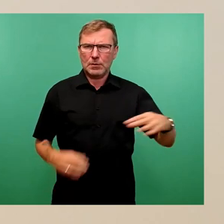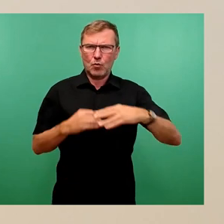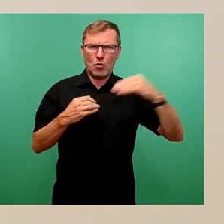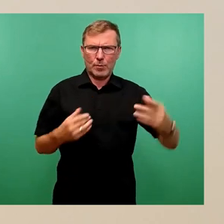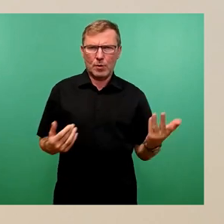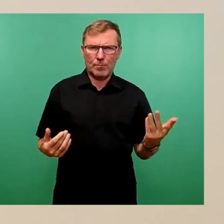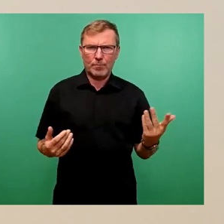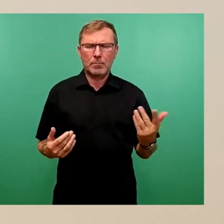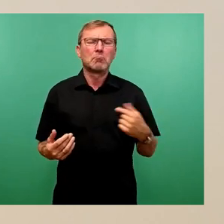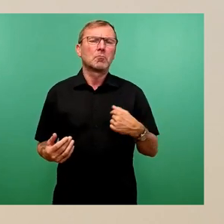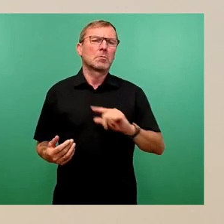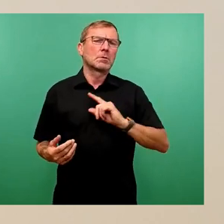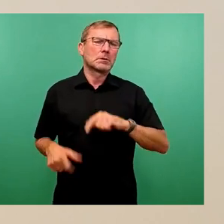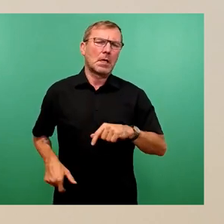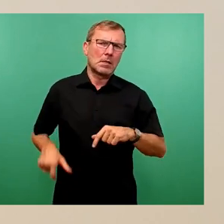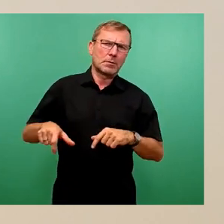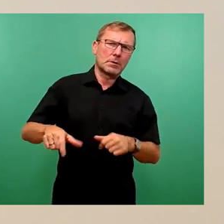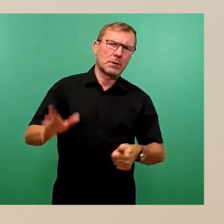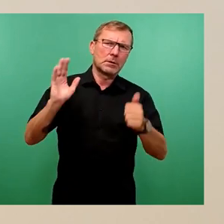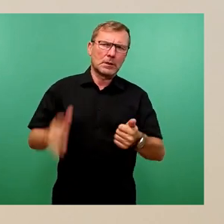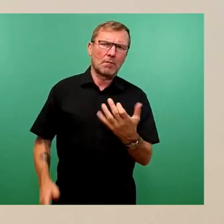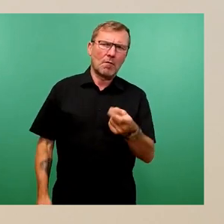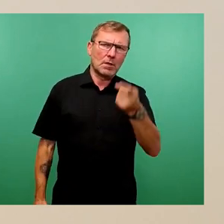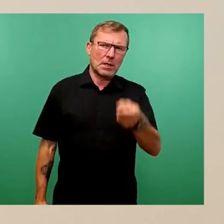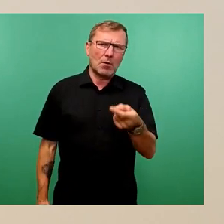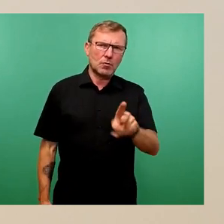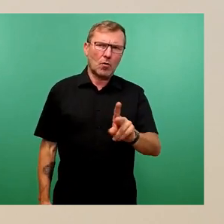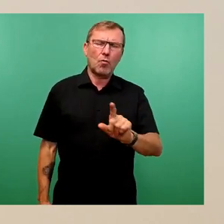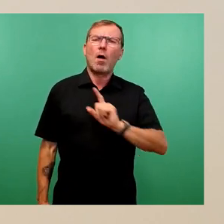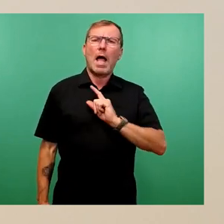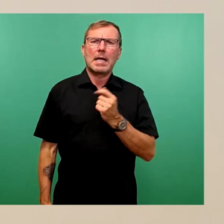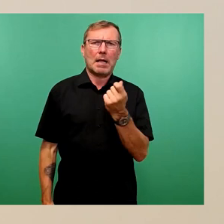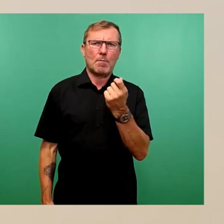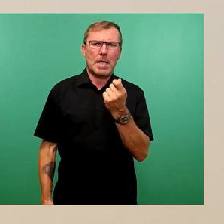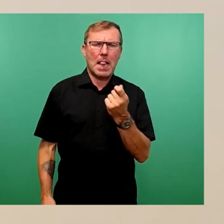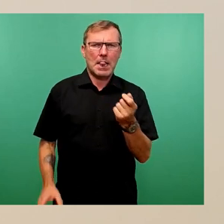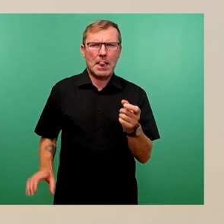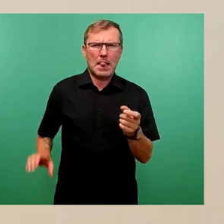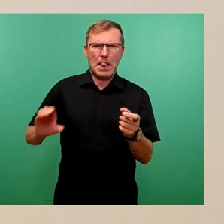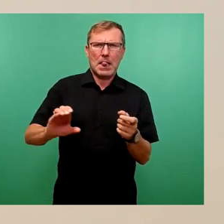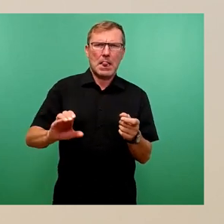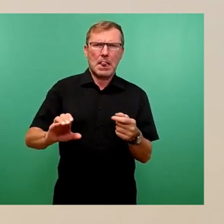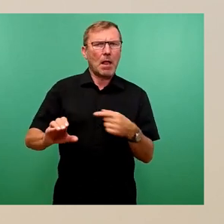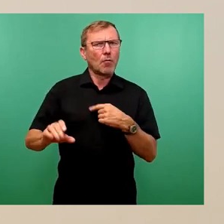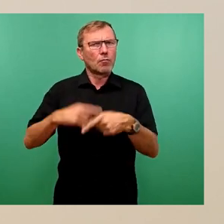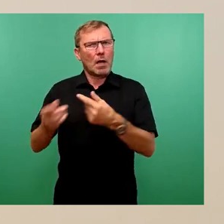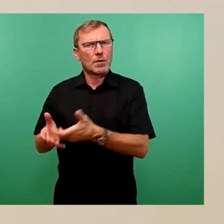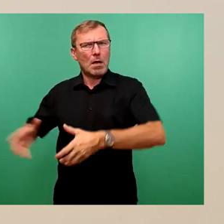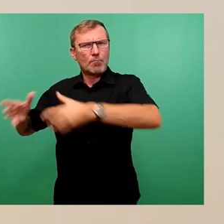nochmal knapp 650.000 Euro Eigenmittel aus dem laufenden Budget mit dazu getan.